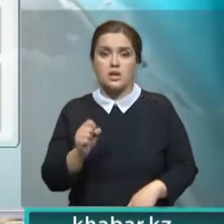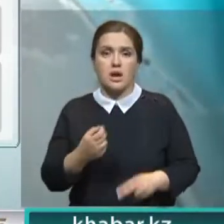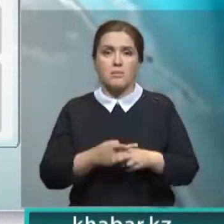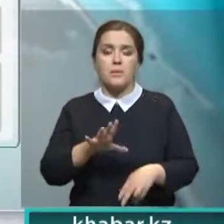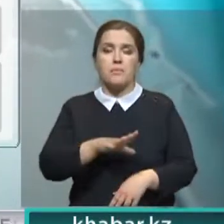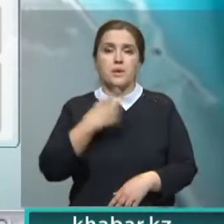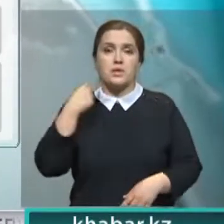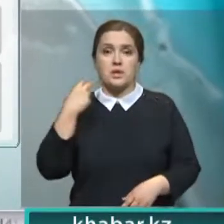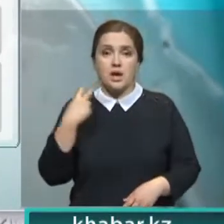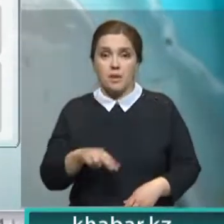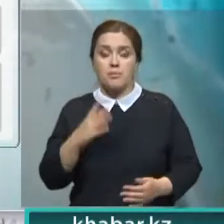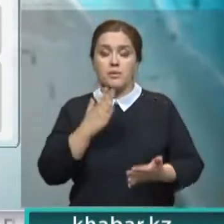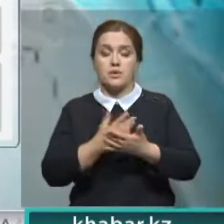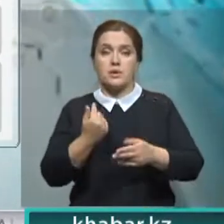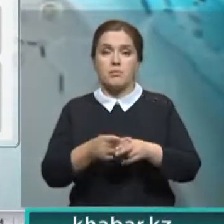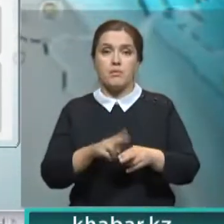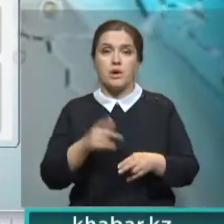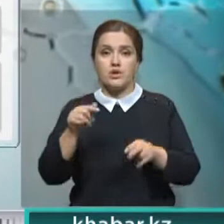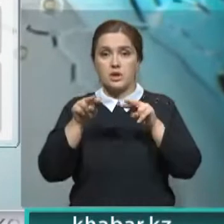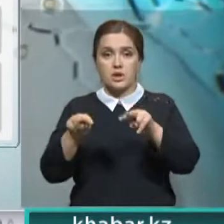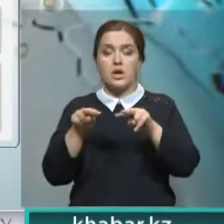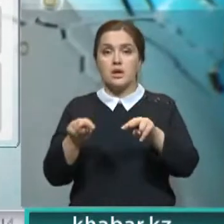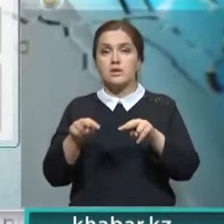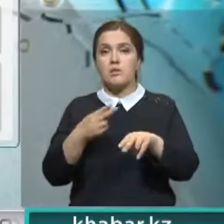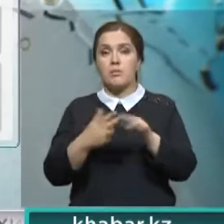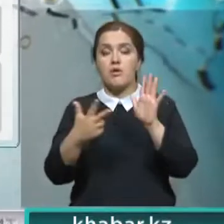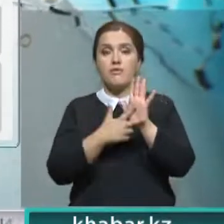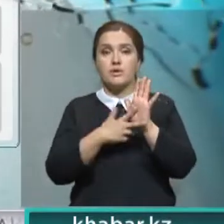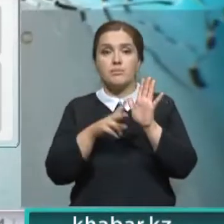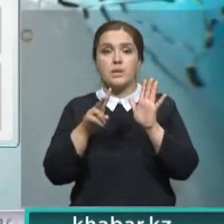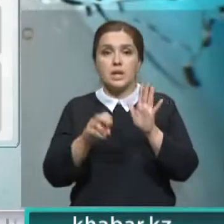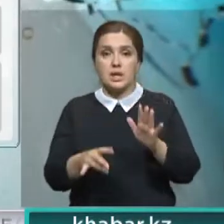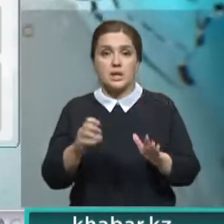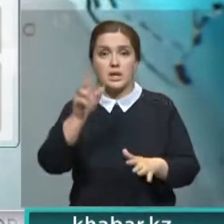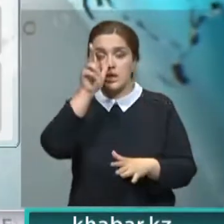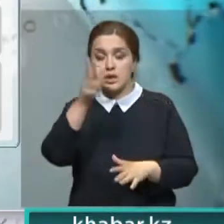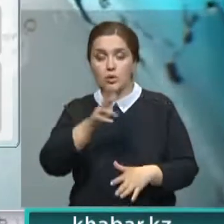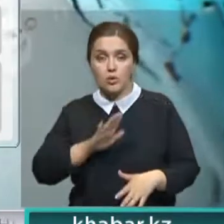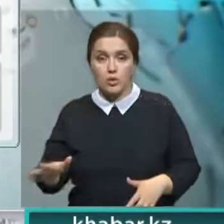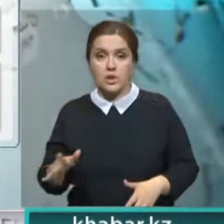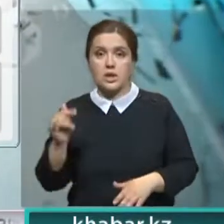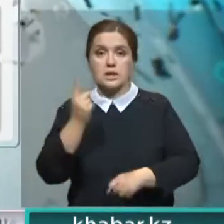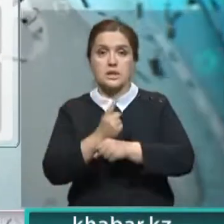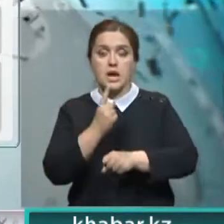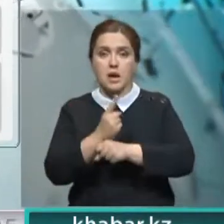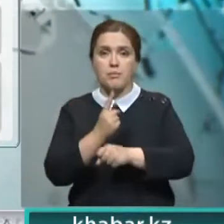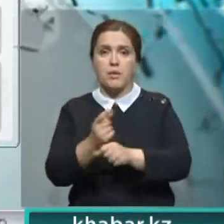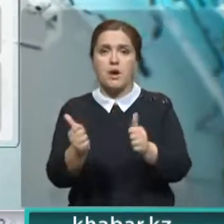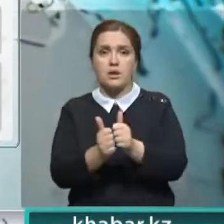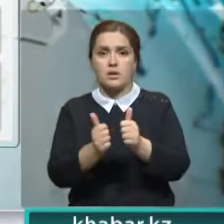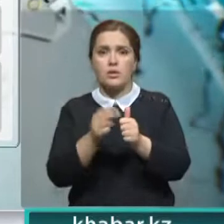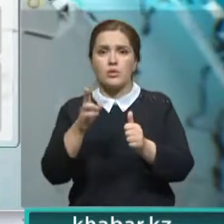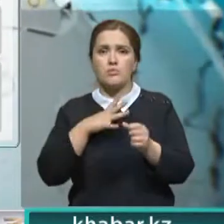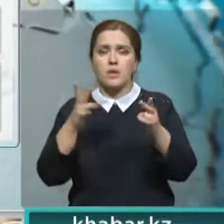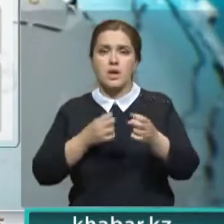заключенными ведется административный надзор. Восемь лет, а не три года, как раньше. Им запрещается контактировать с жертвами